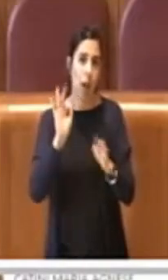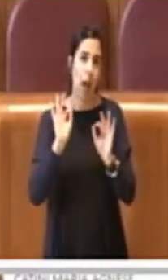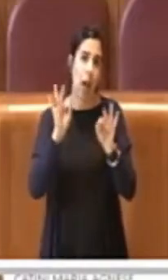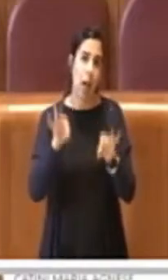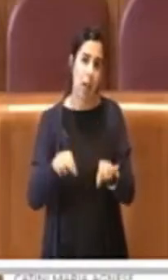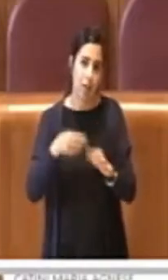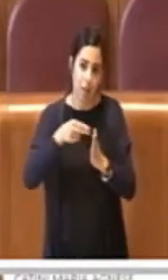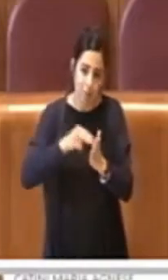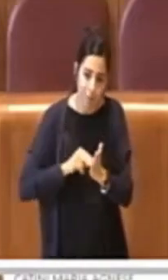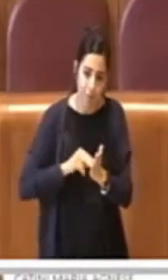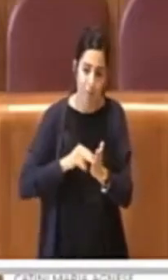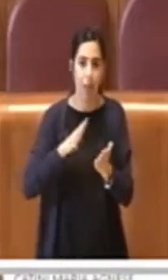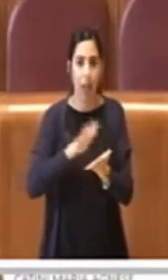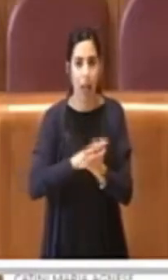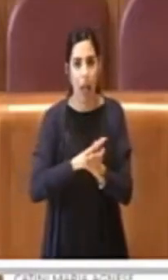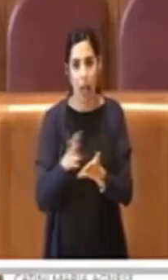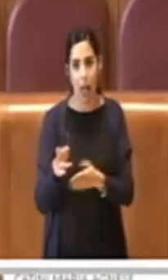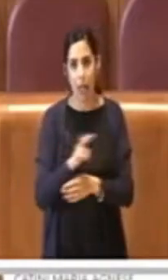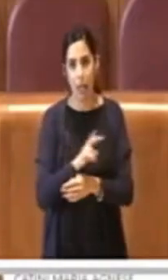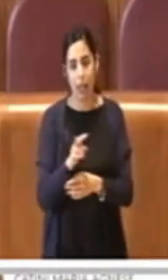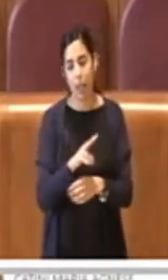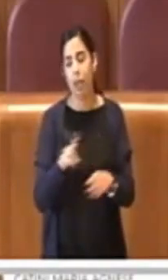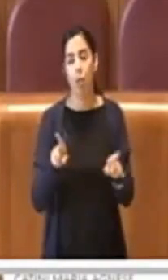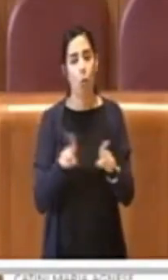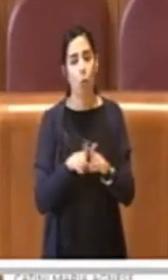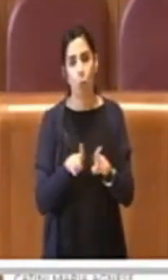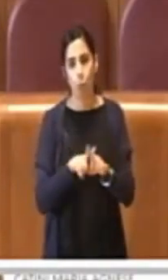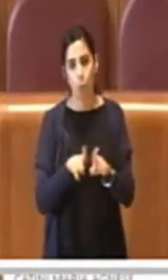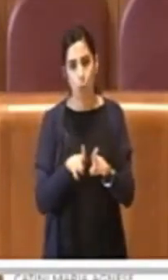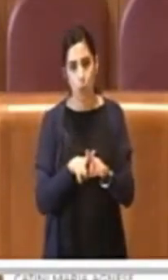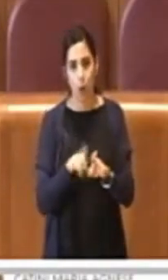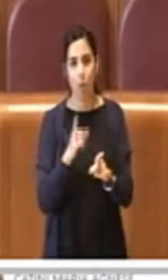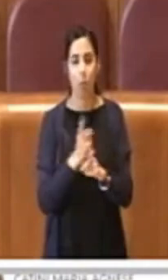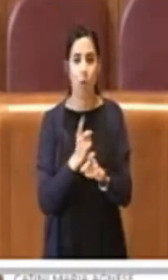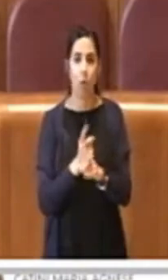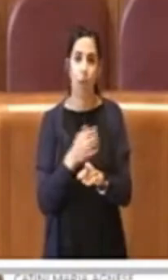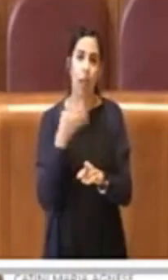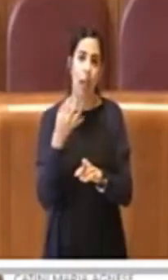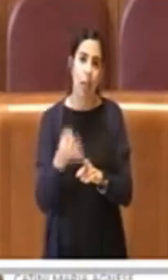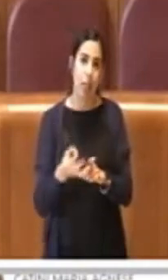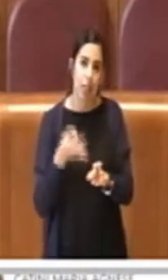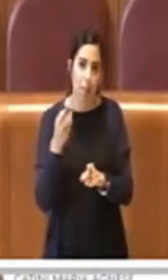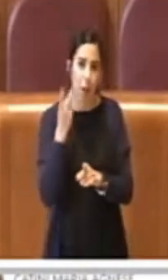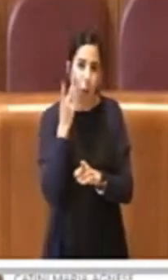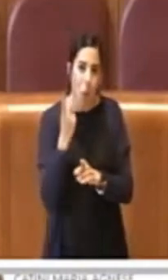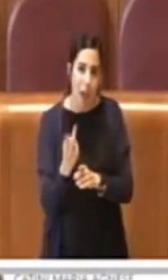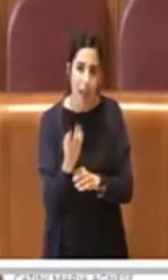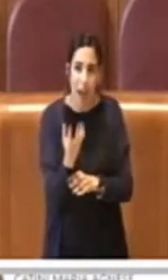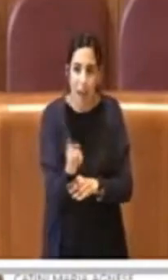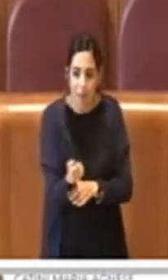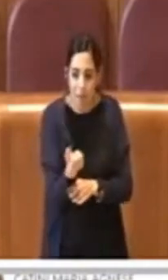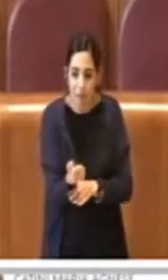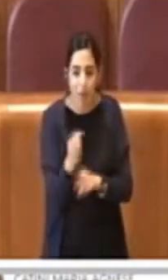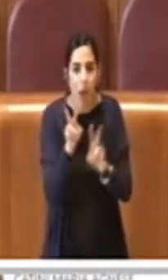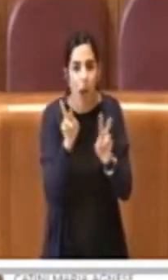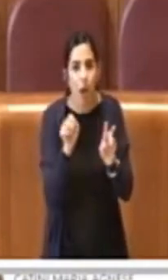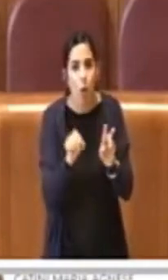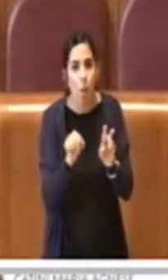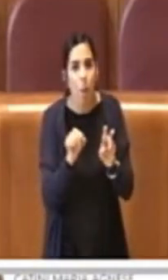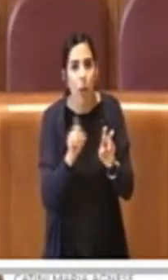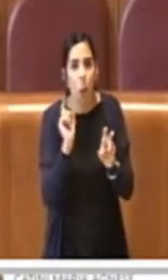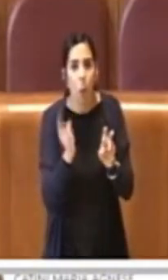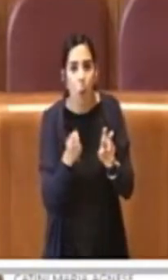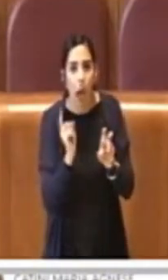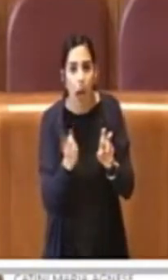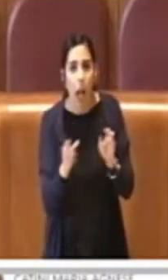atti, comunque bisogna sempre entrare nel merito di quello che è stato scritto ed andare